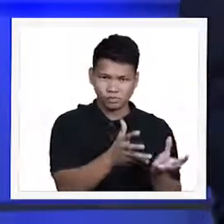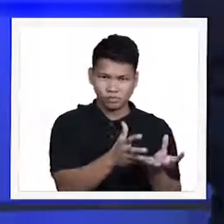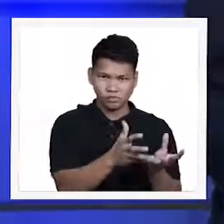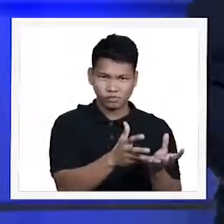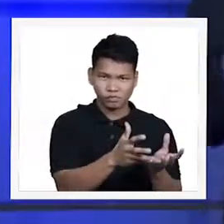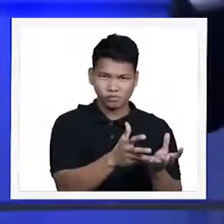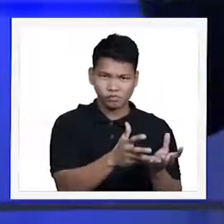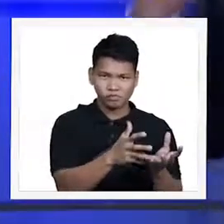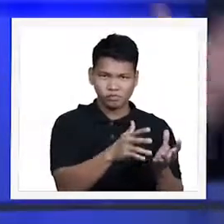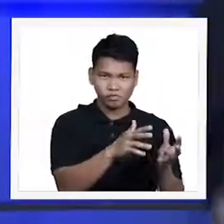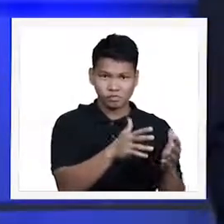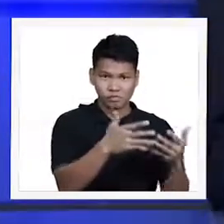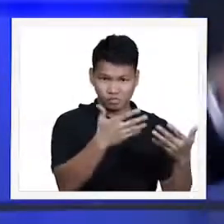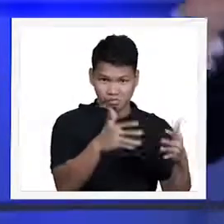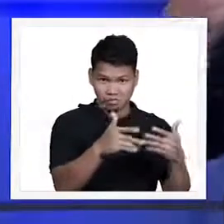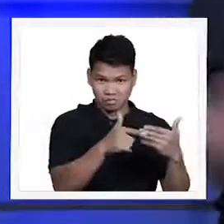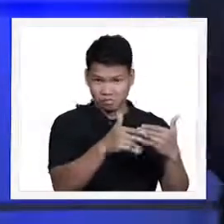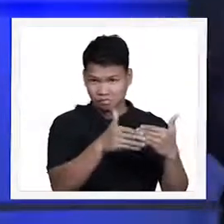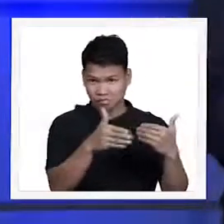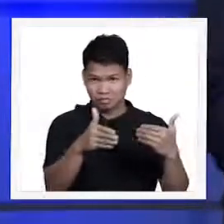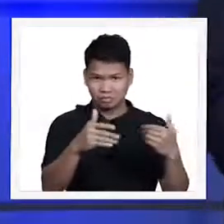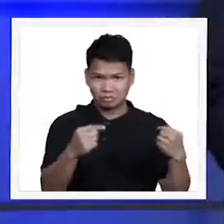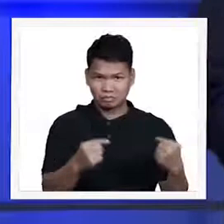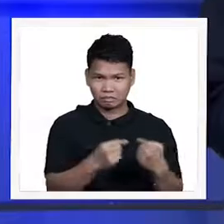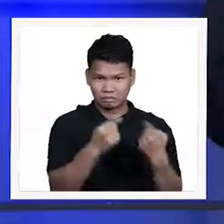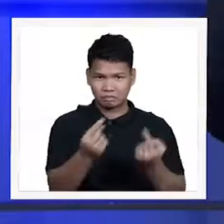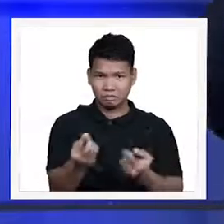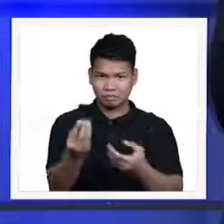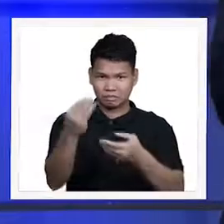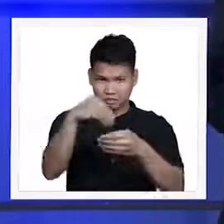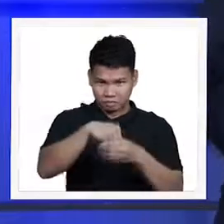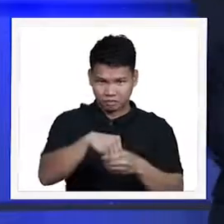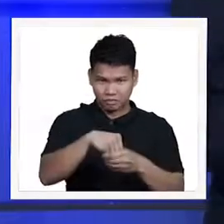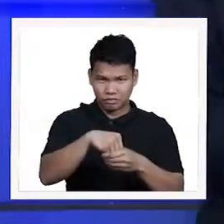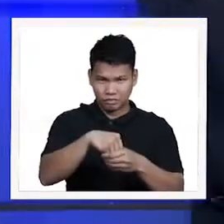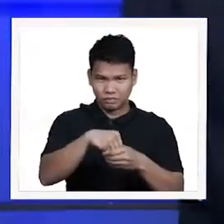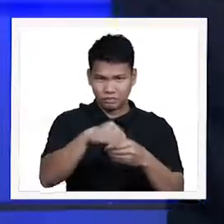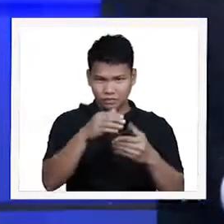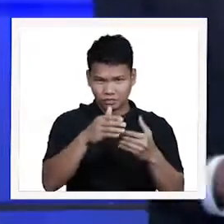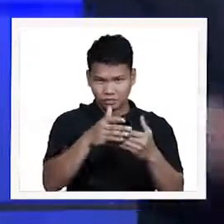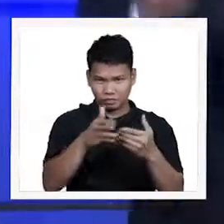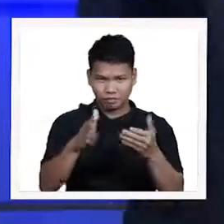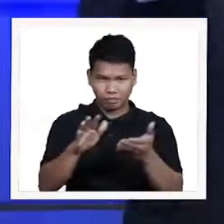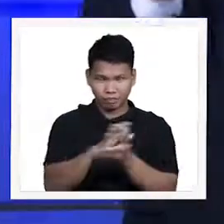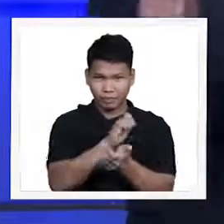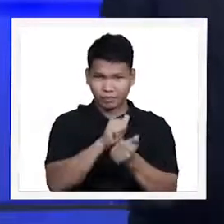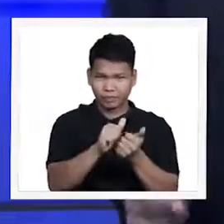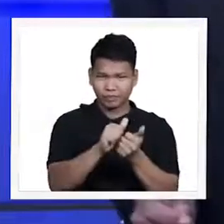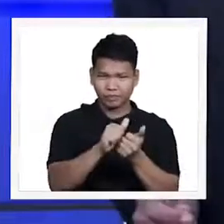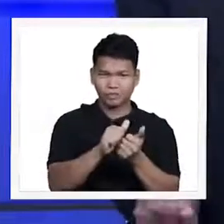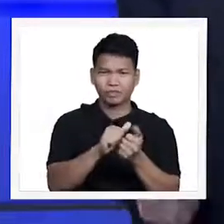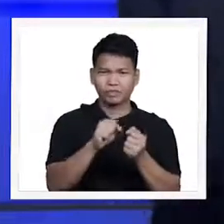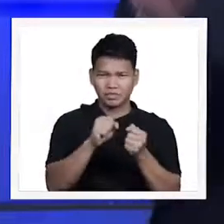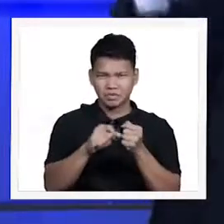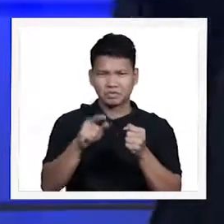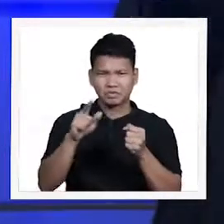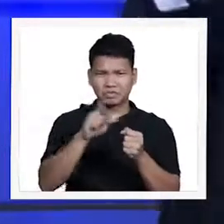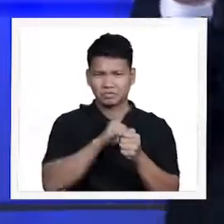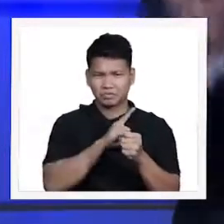came in and destroys everything. That is the reason why the Lord